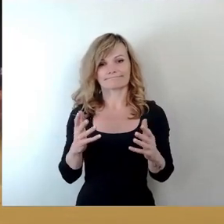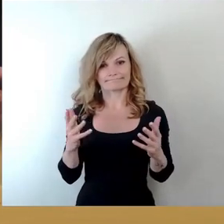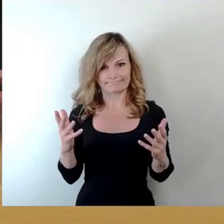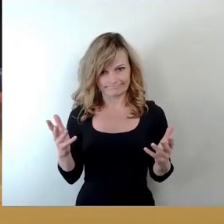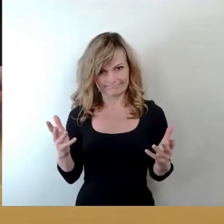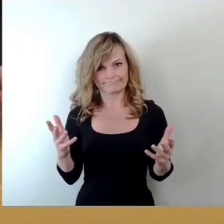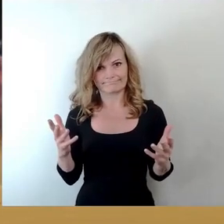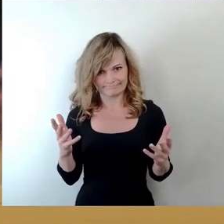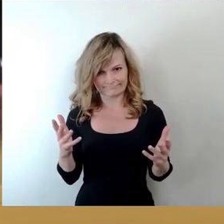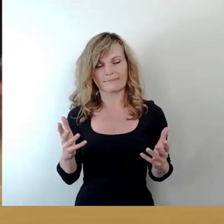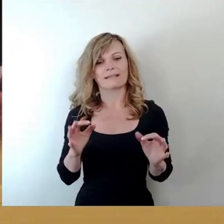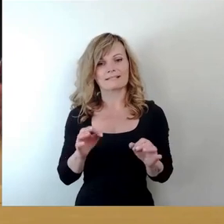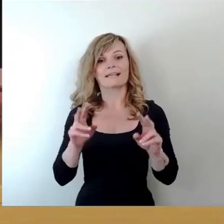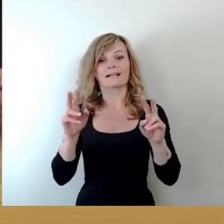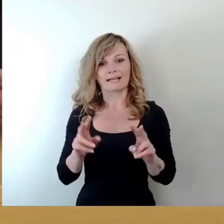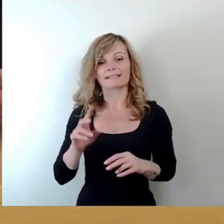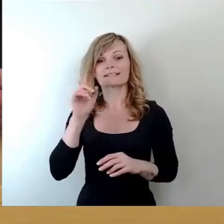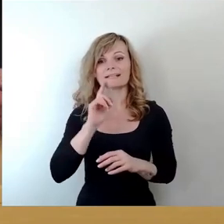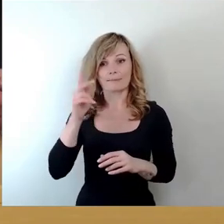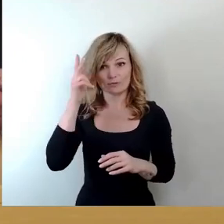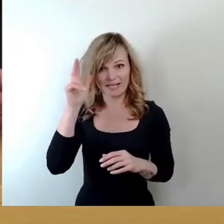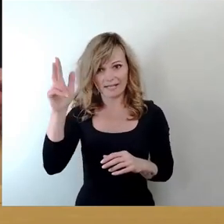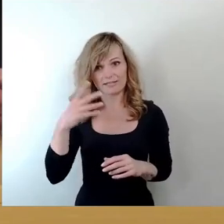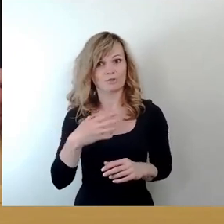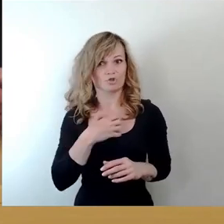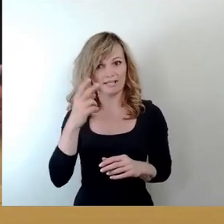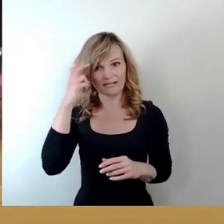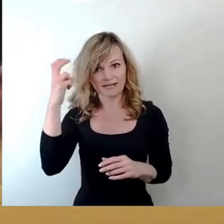Sehr geehrte Damen und Herren des Stadtrates,